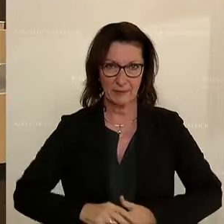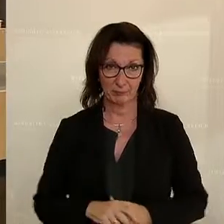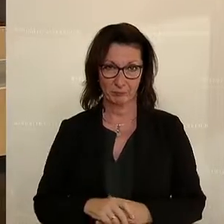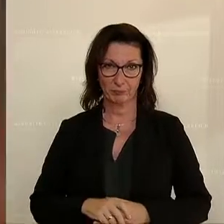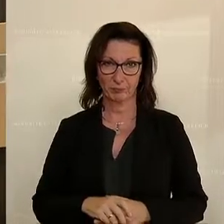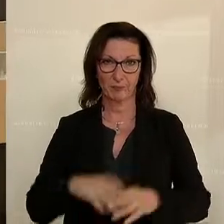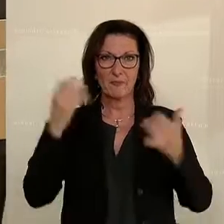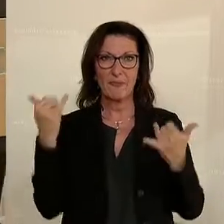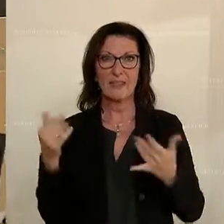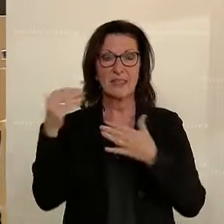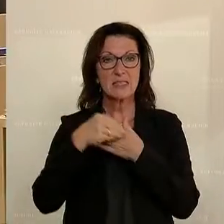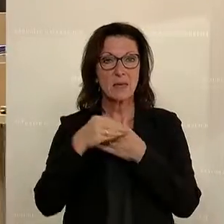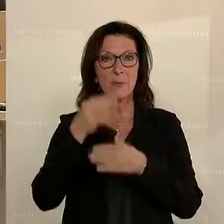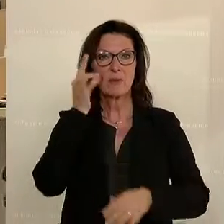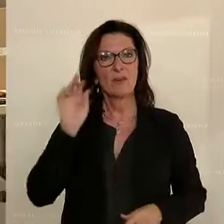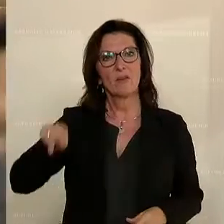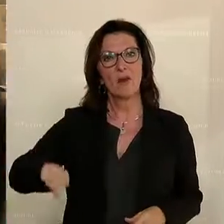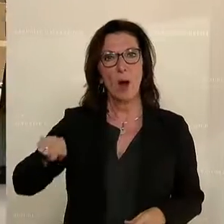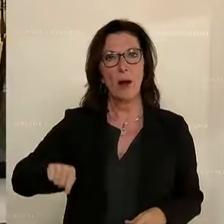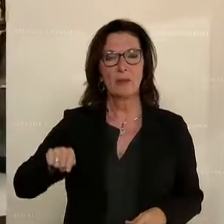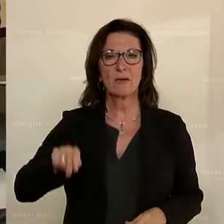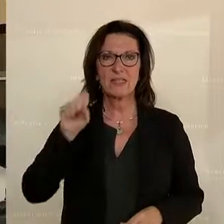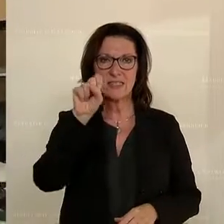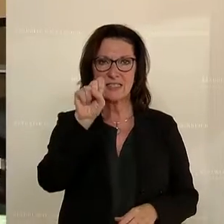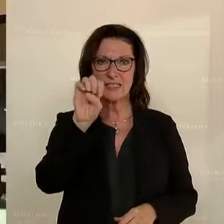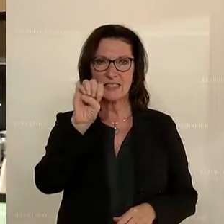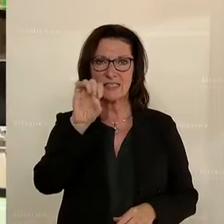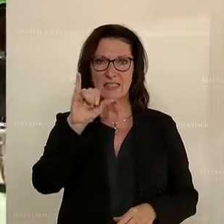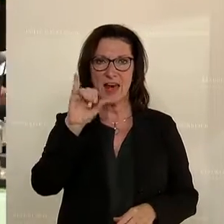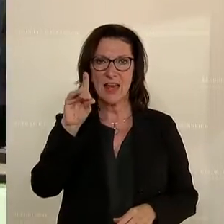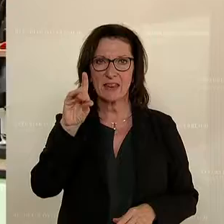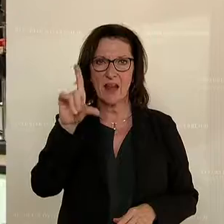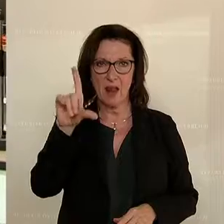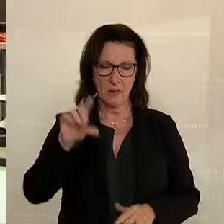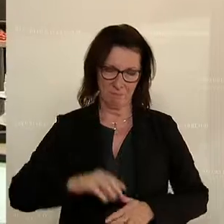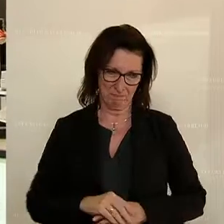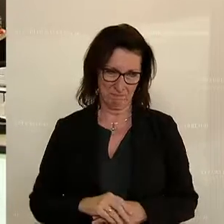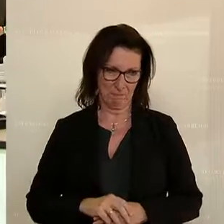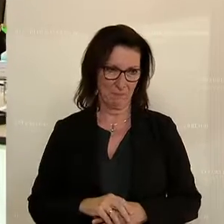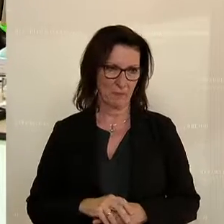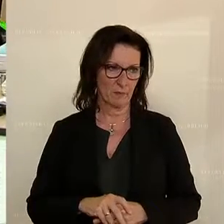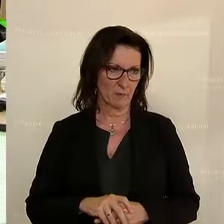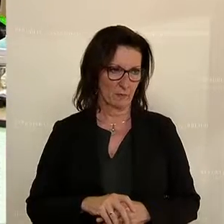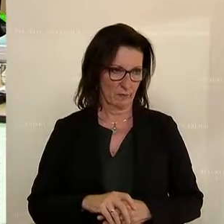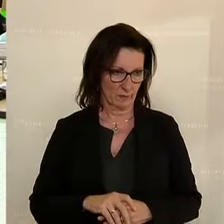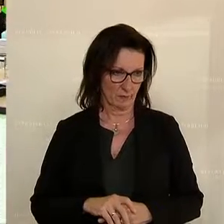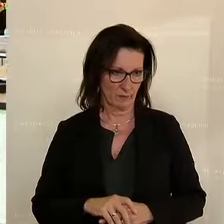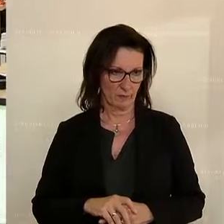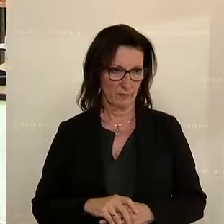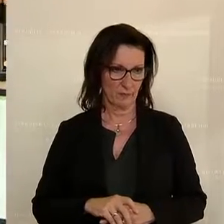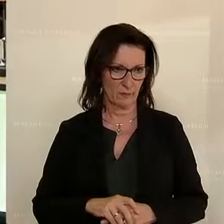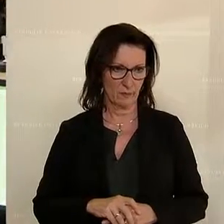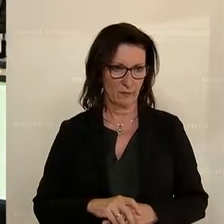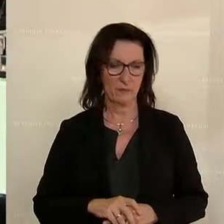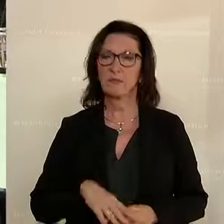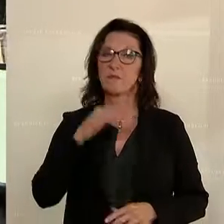Anliegen des SPÖ-Antrags zeigt Irene Neumann-Hartberger. Sie kommt aus Niederösterreich, sitzt für die Volkspartei im Nationalrat